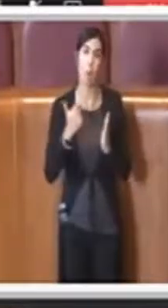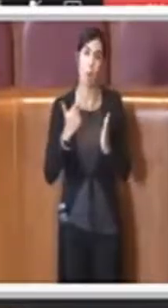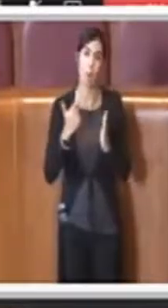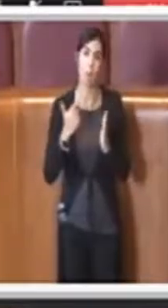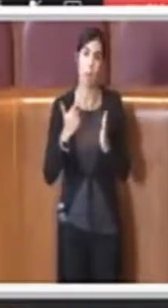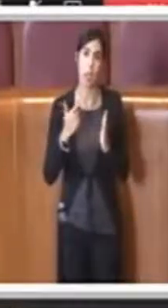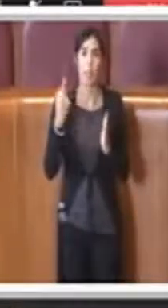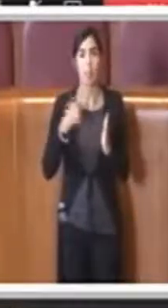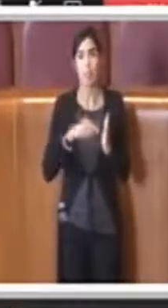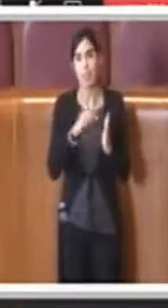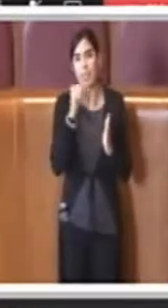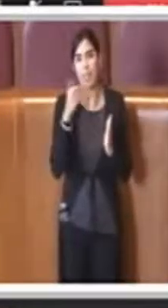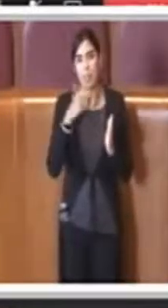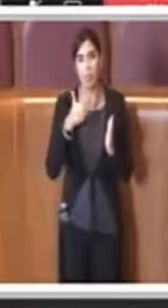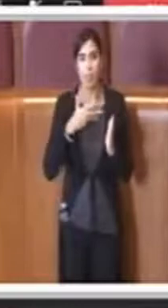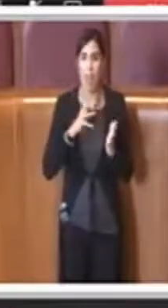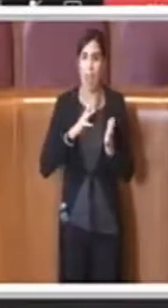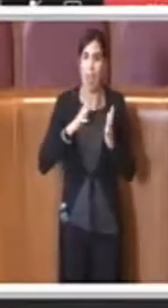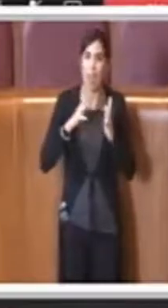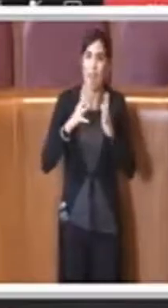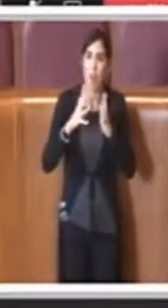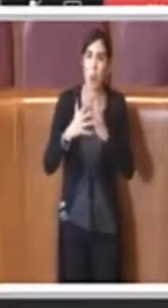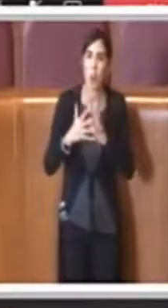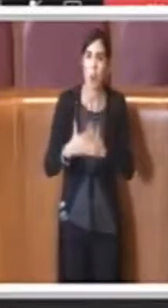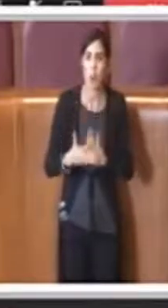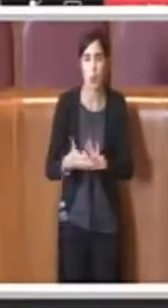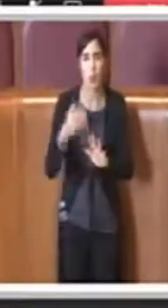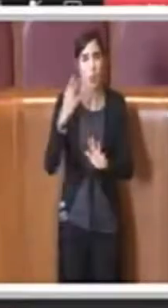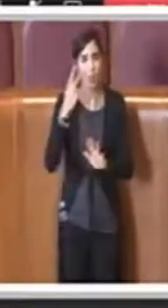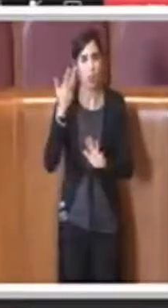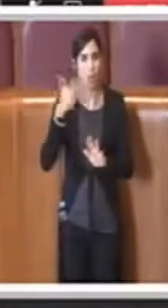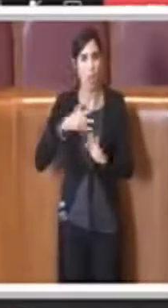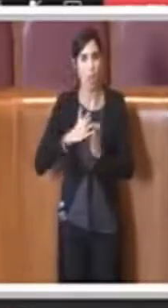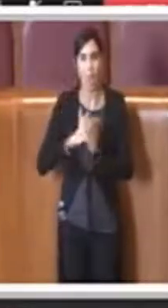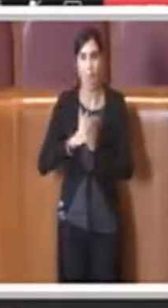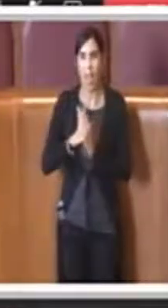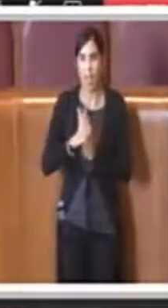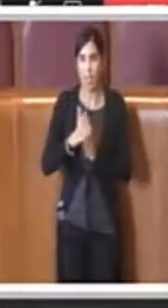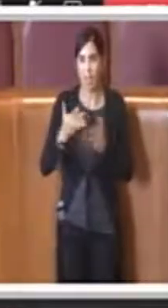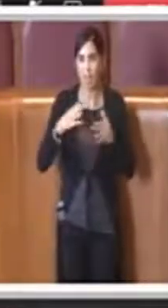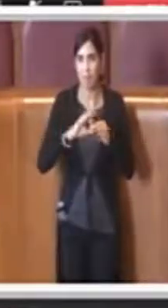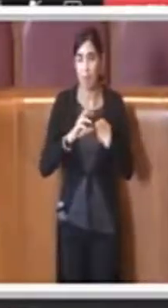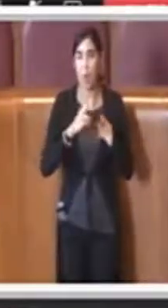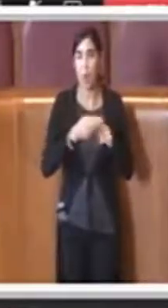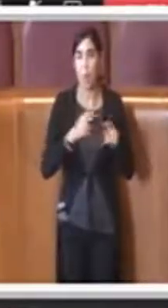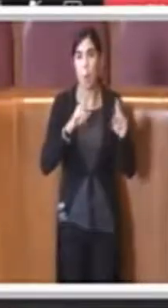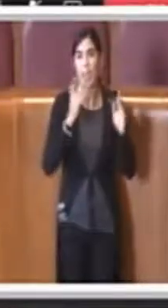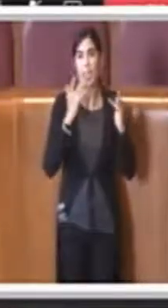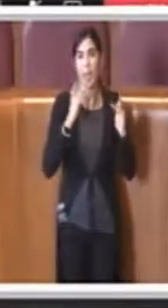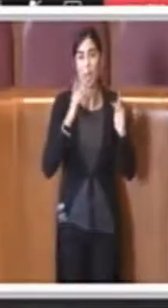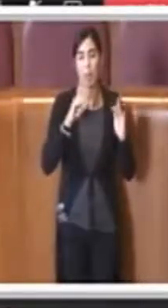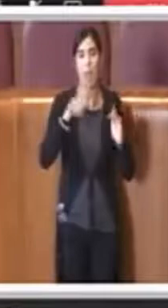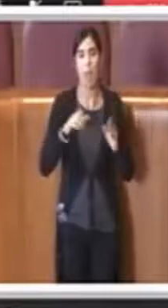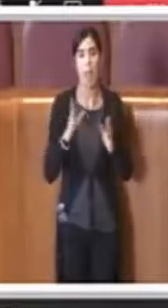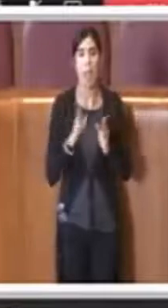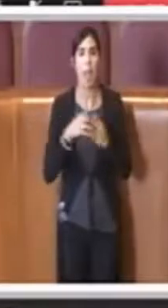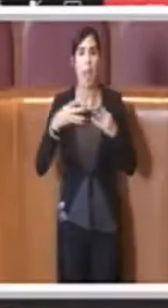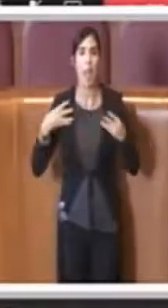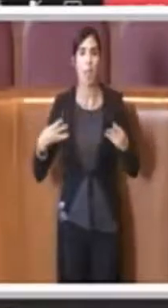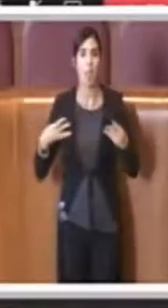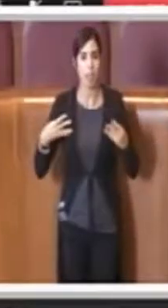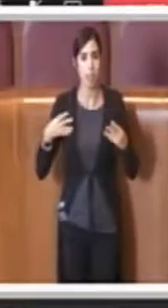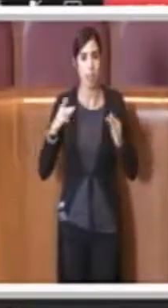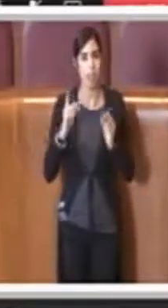dell'evoluzione degli interventi fatti in questi anni sul tema di Roma Semplice e anche dell'agenda digitale. Come dire, tutti